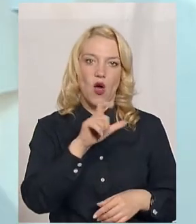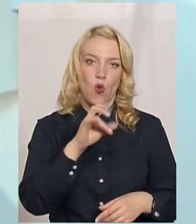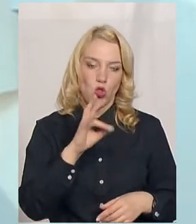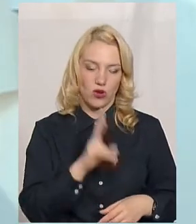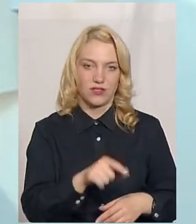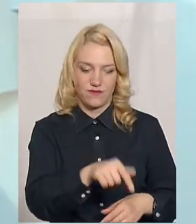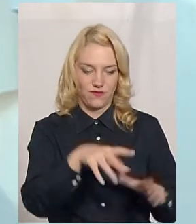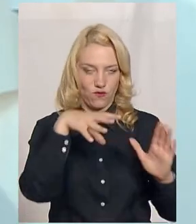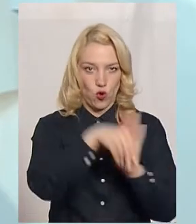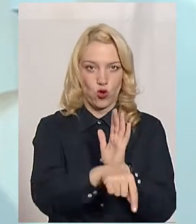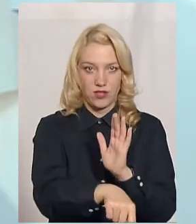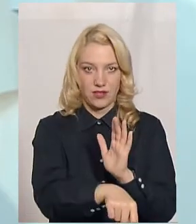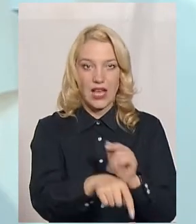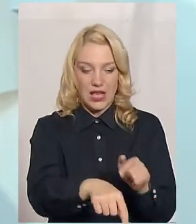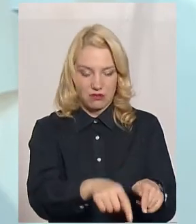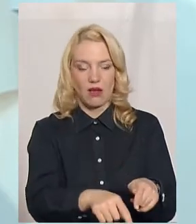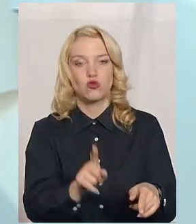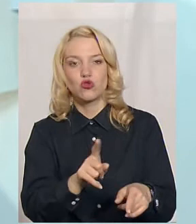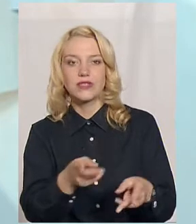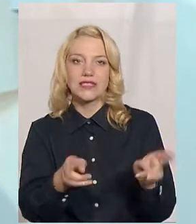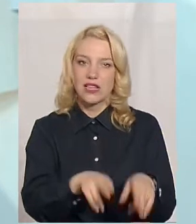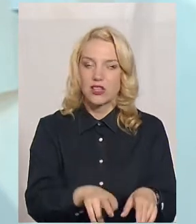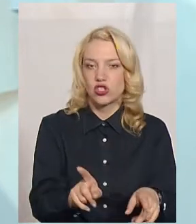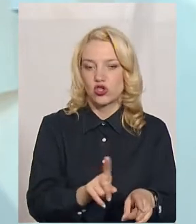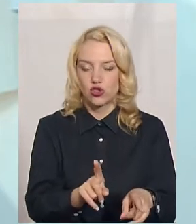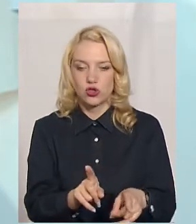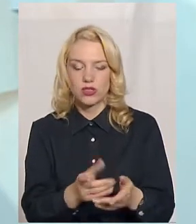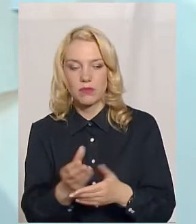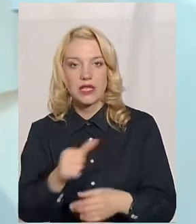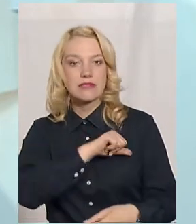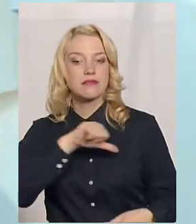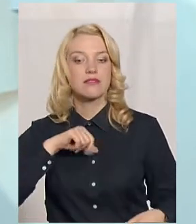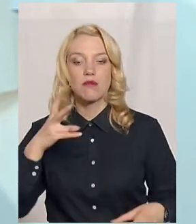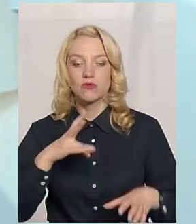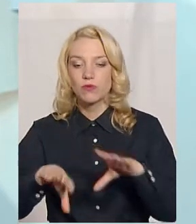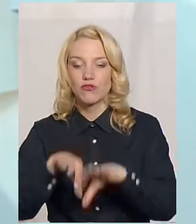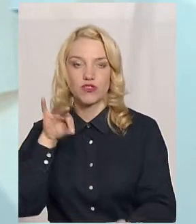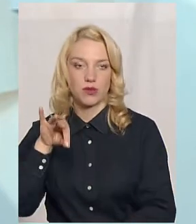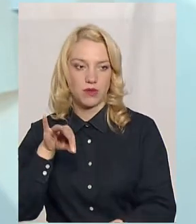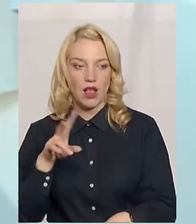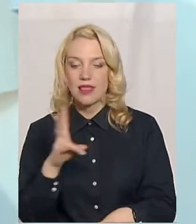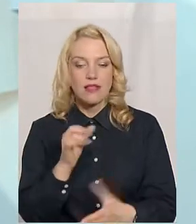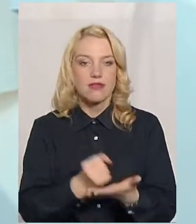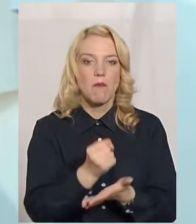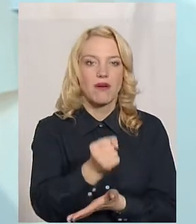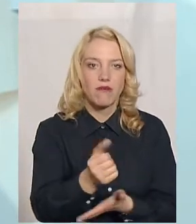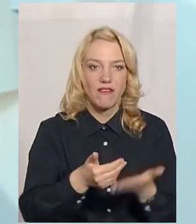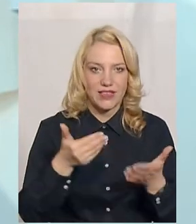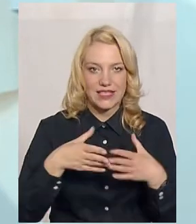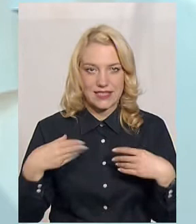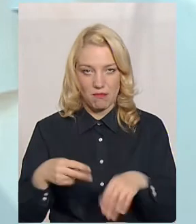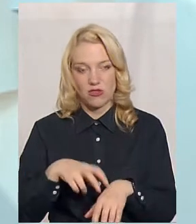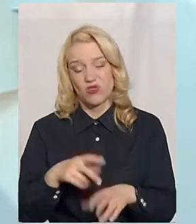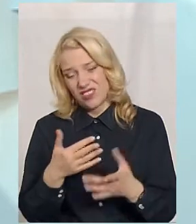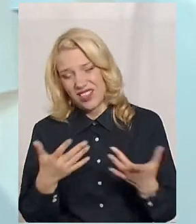залишиться і так далі. Це більш правильно. Він має сам вибрати клініку, а не його направити сімейний лікар. І так далі.